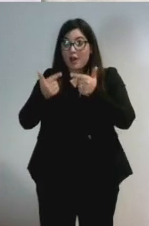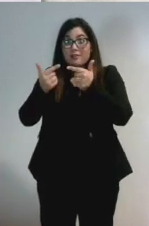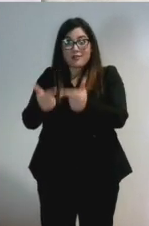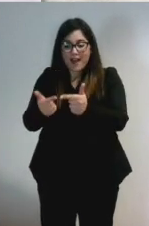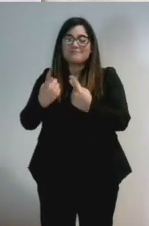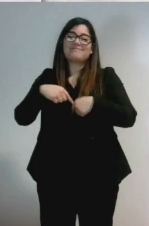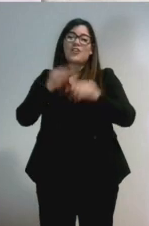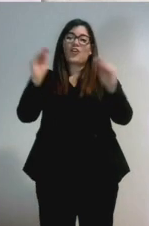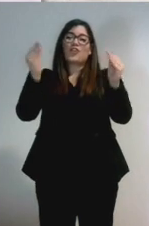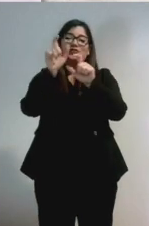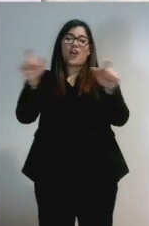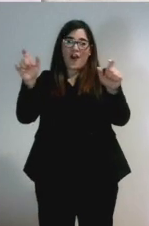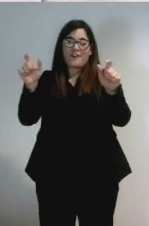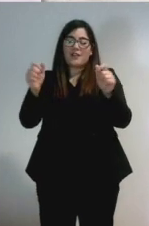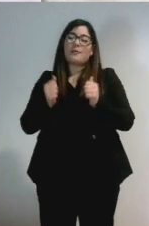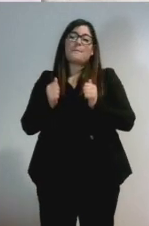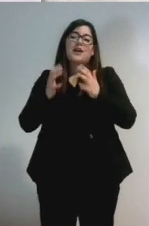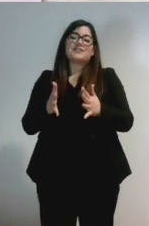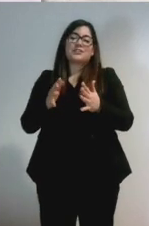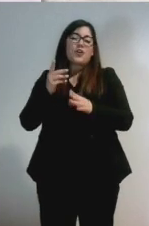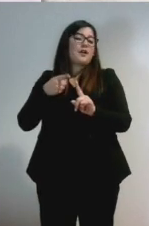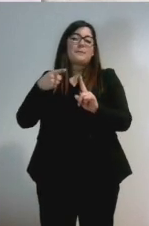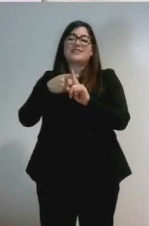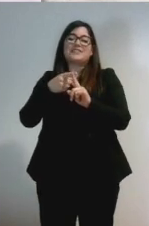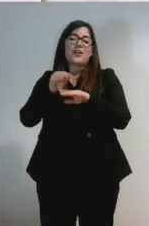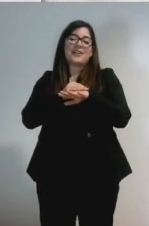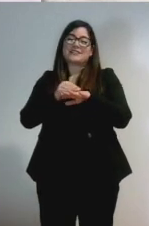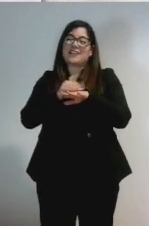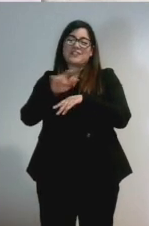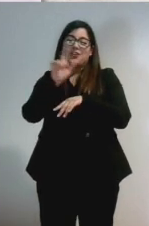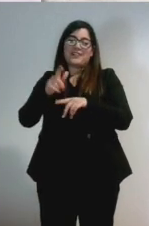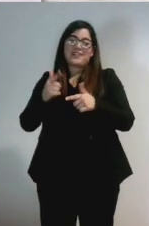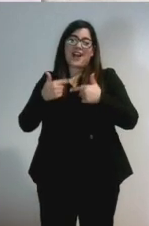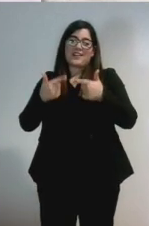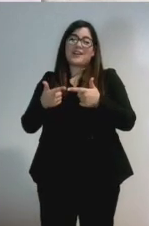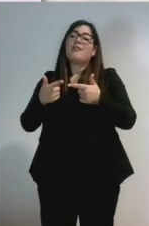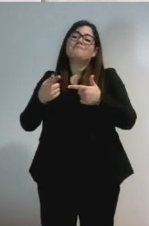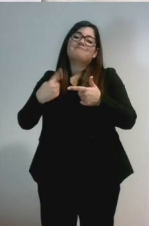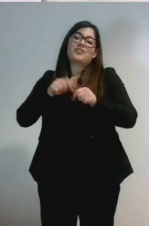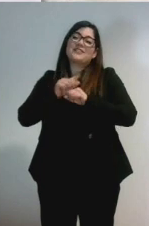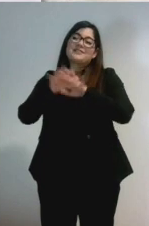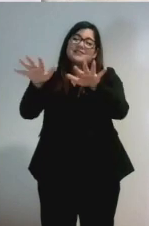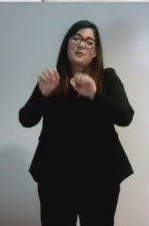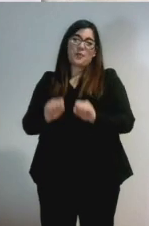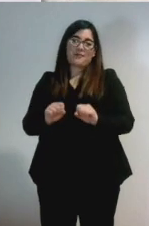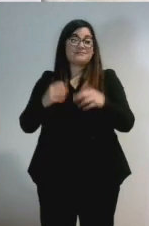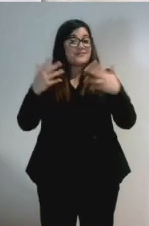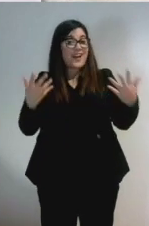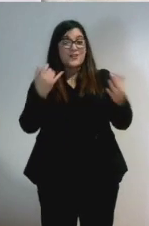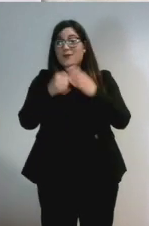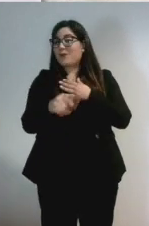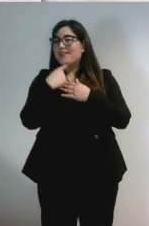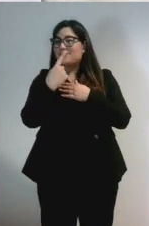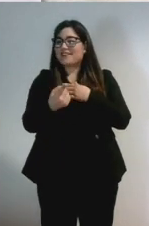giovani la passione per questa missione al servizio dell'Italia. E allora non mi resta che dire mettiamoci al lavoro tutti